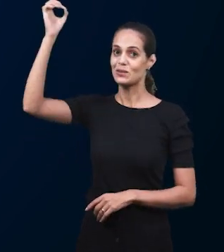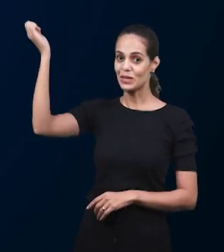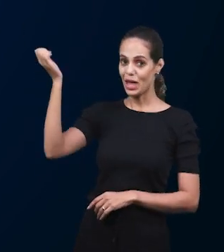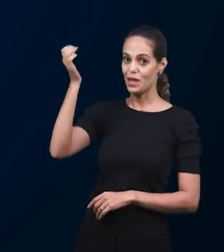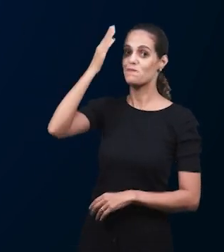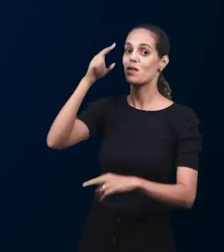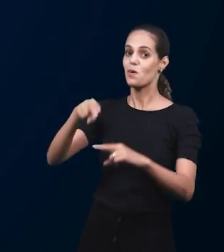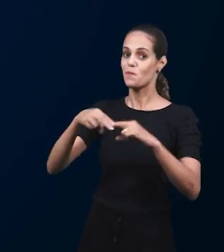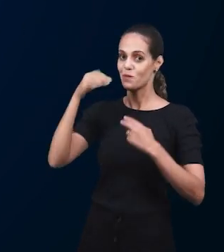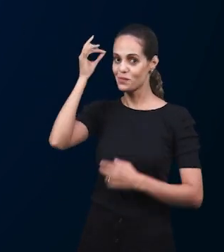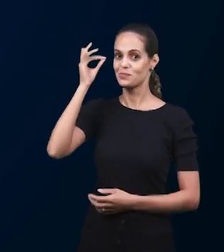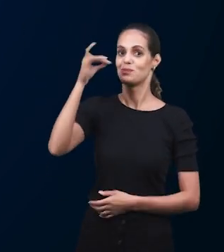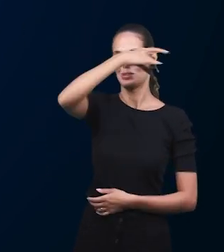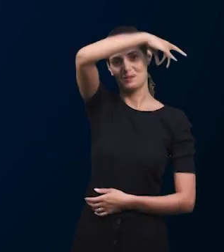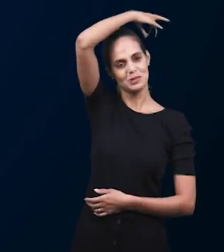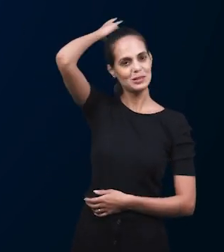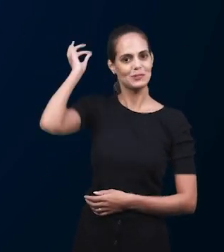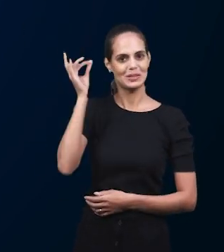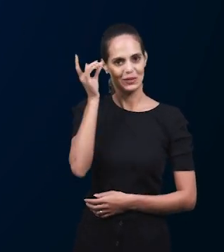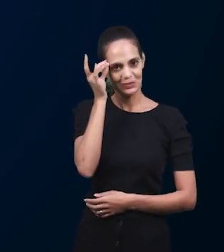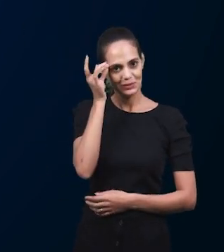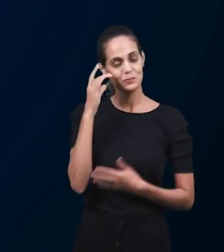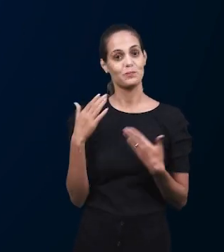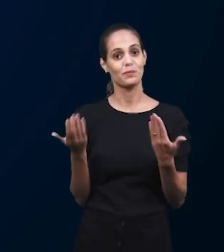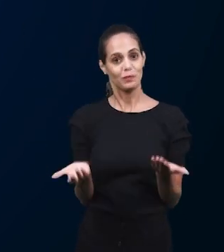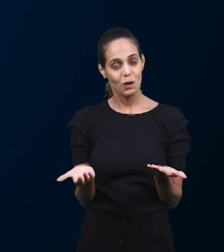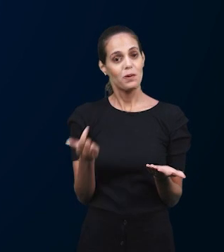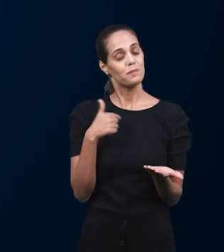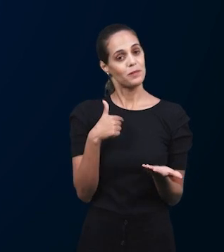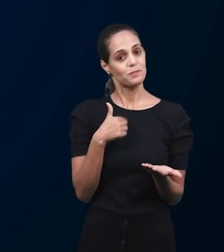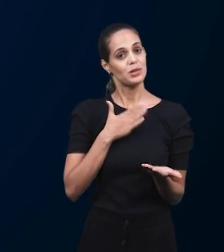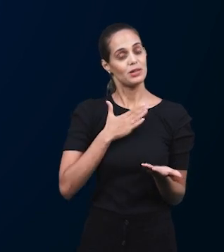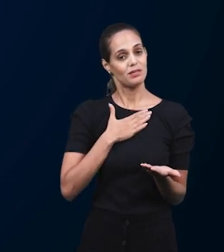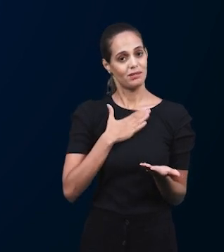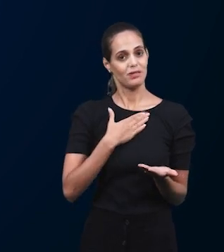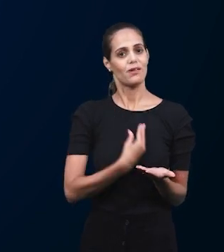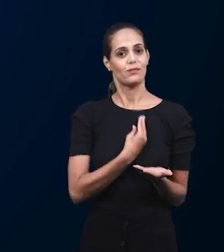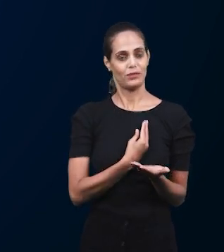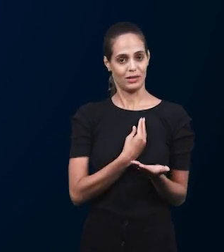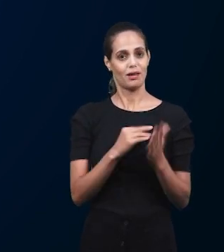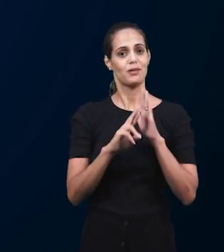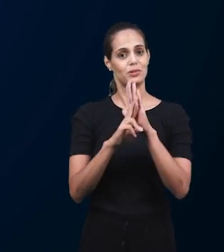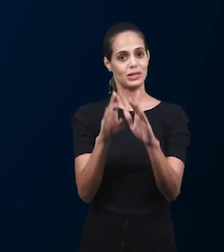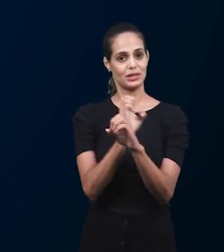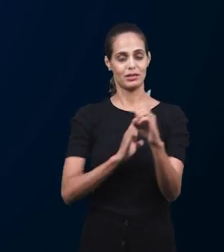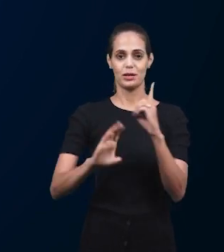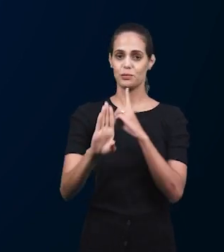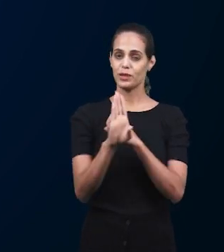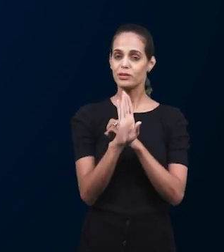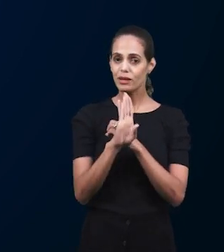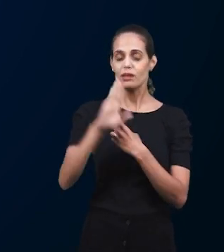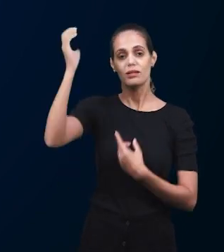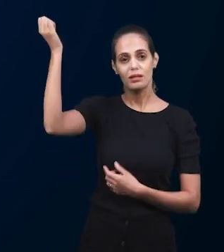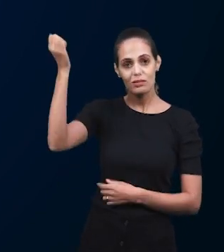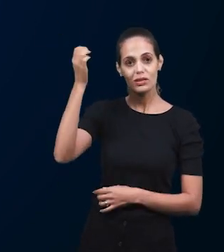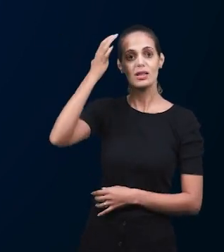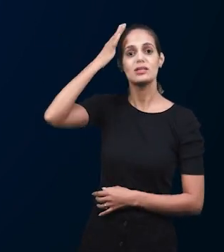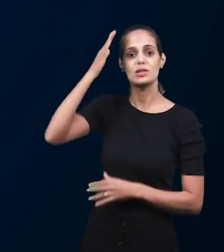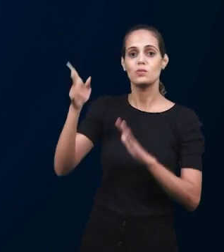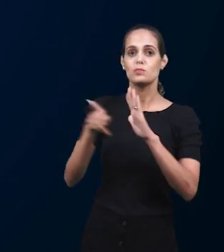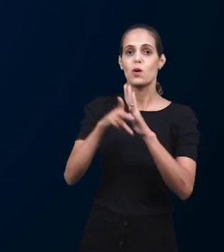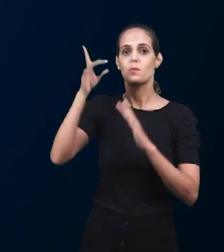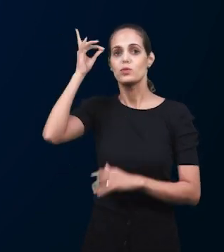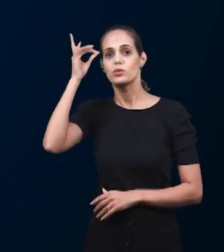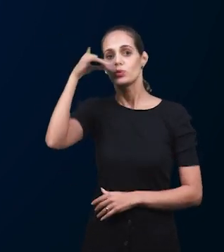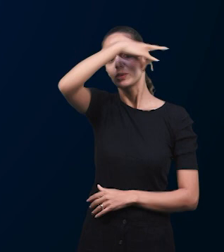в моей жизни, происходит в моей жизни, это то, что воскресная школа значит для меня, это откровение Духа Святого,